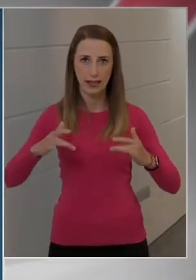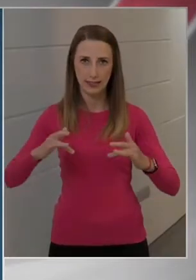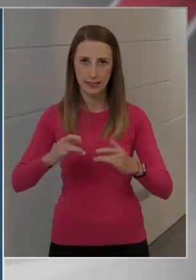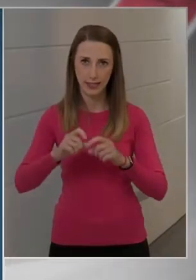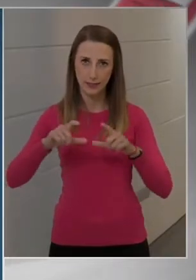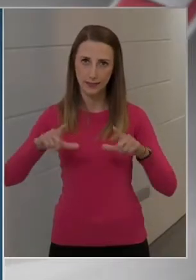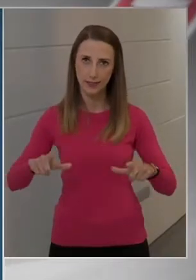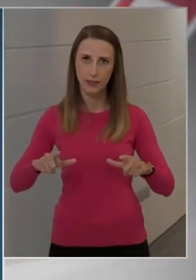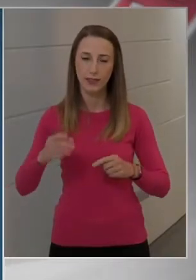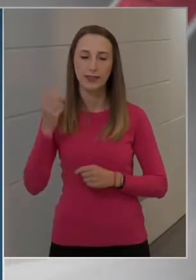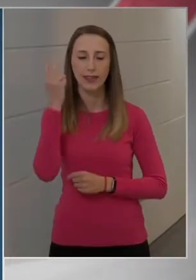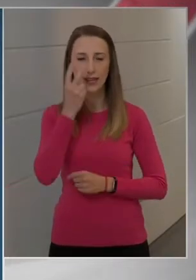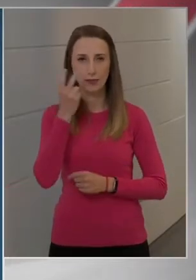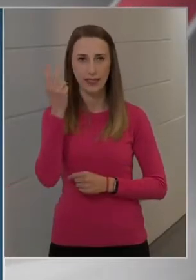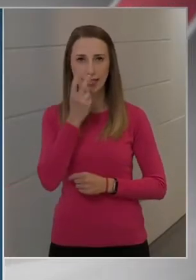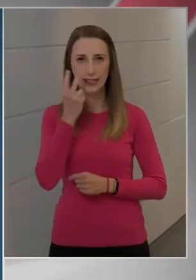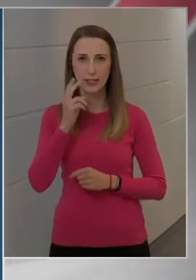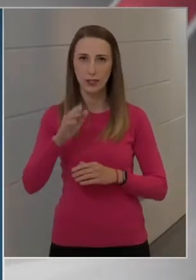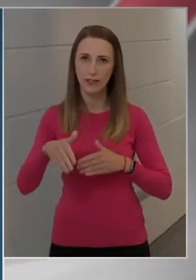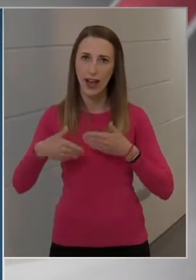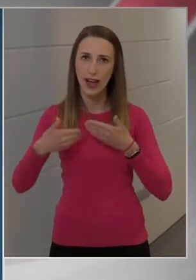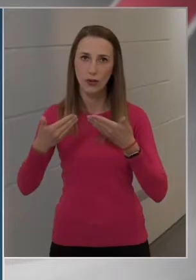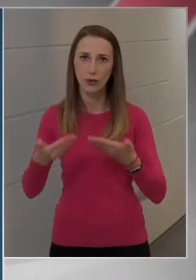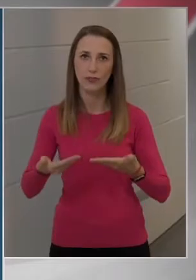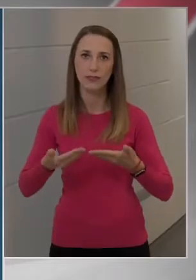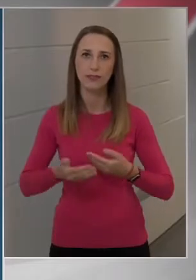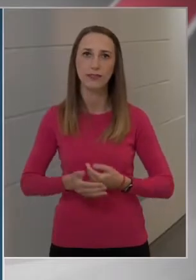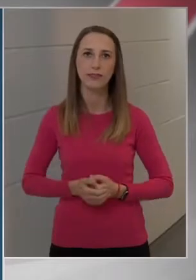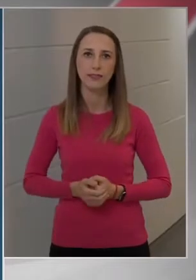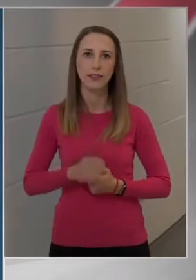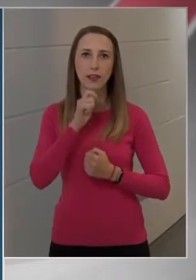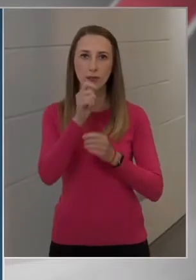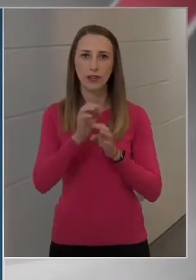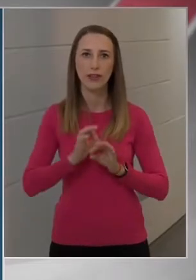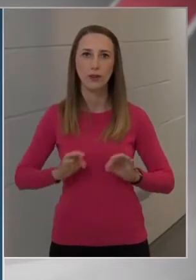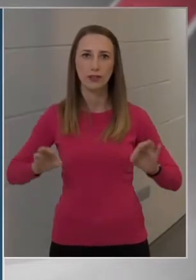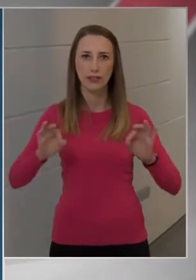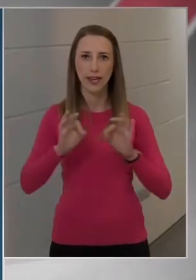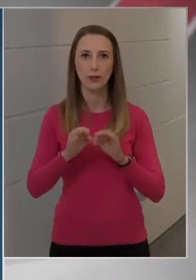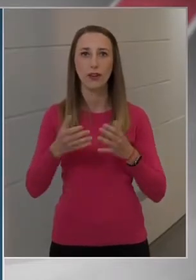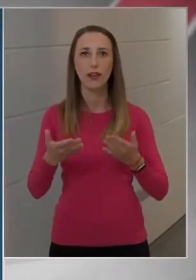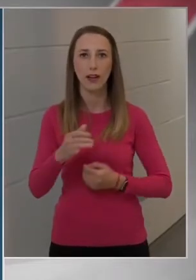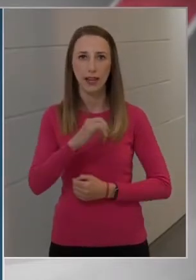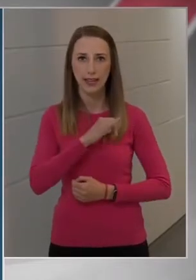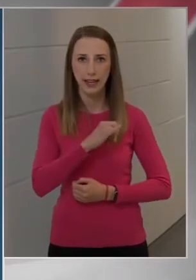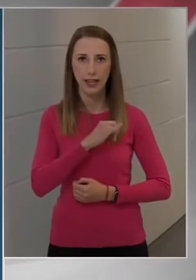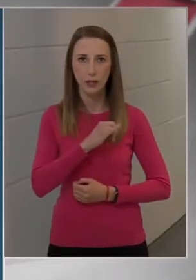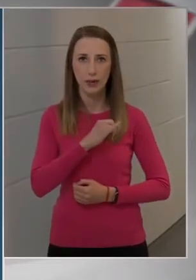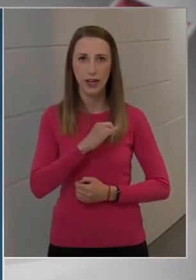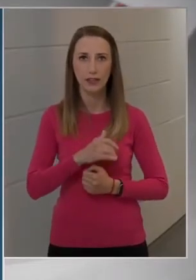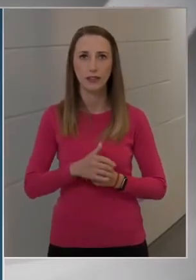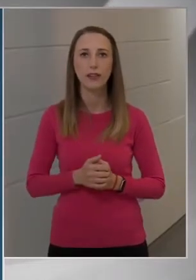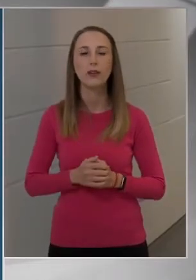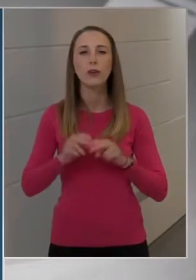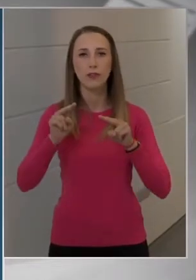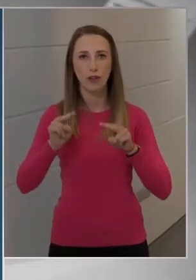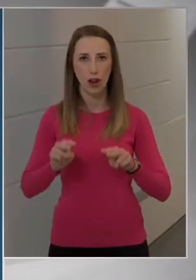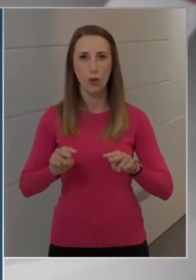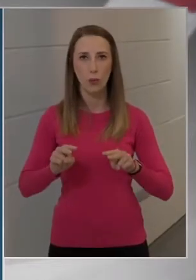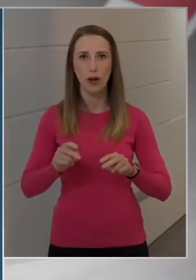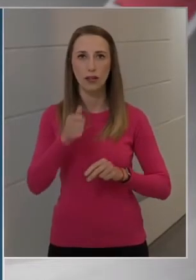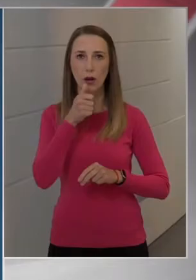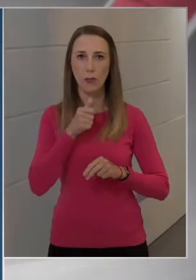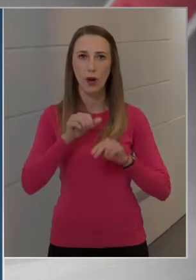szinte természetessé váljon Magyarországon annak érdekében, hogy valóban a